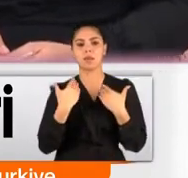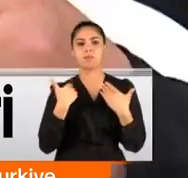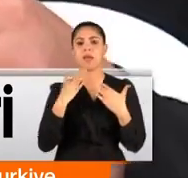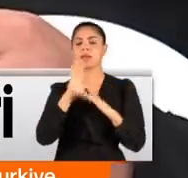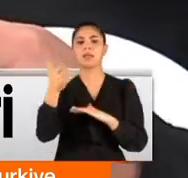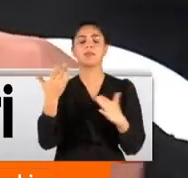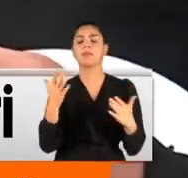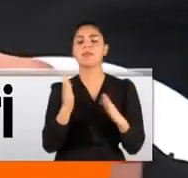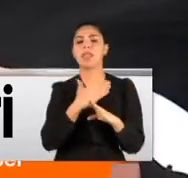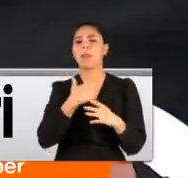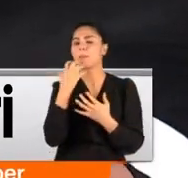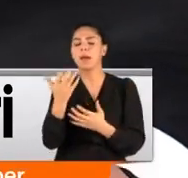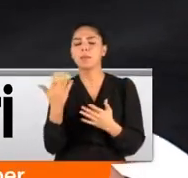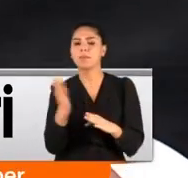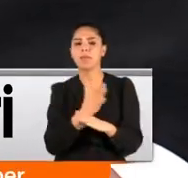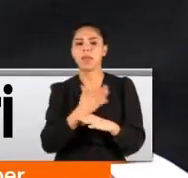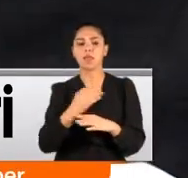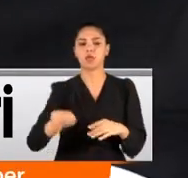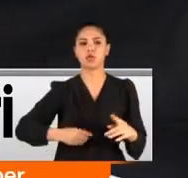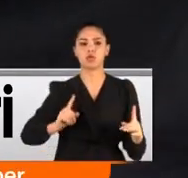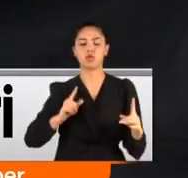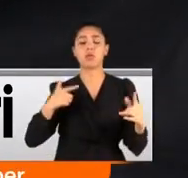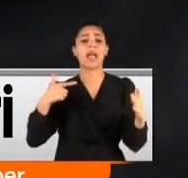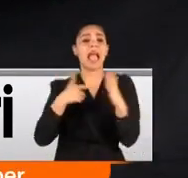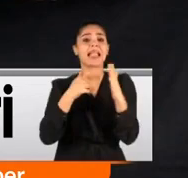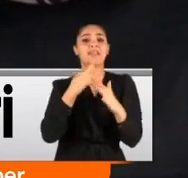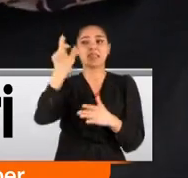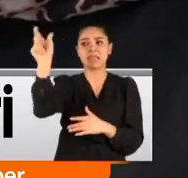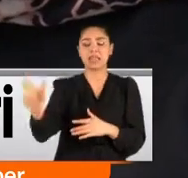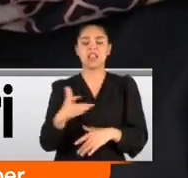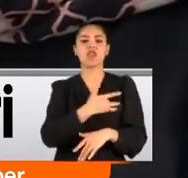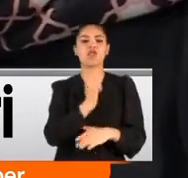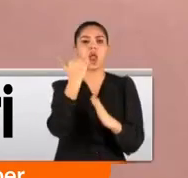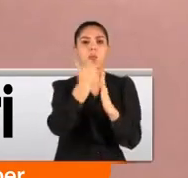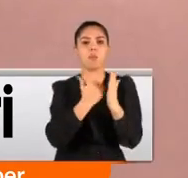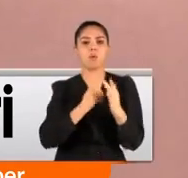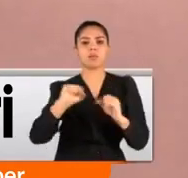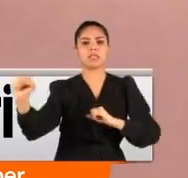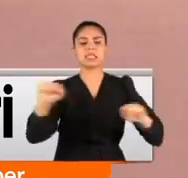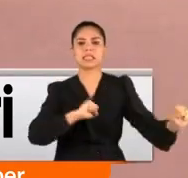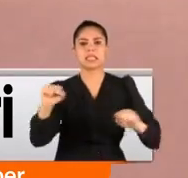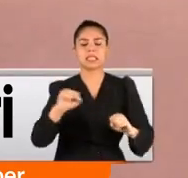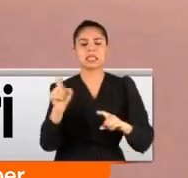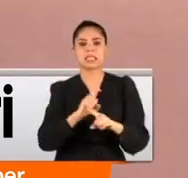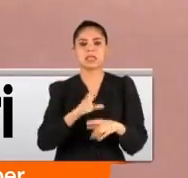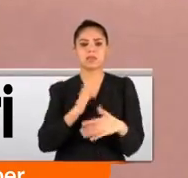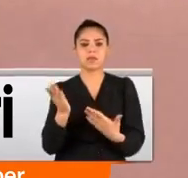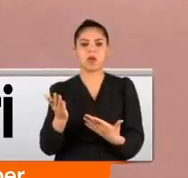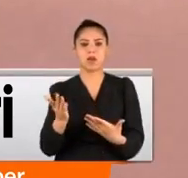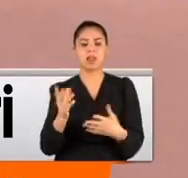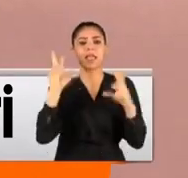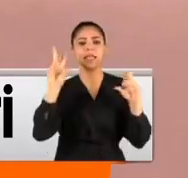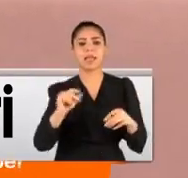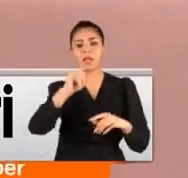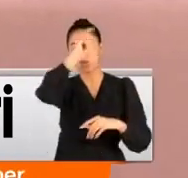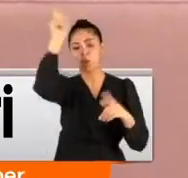sahip çıkayım artık? Suçlamalarla bir kez daha karşı karşıya kalan kadın canlı yayında sinir krizi geçirdi. Yeter artık yeter! Kim Türkiye